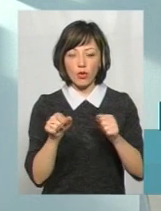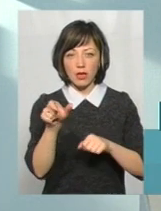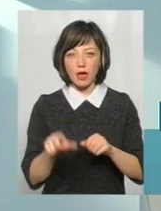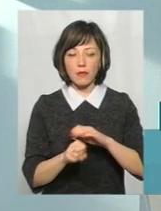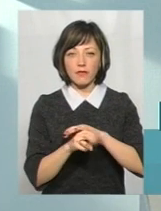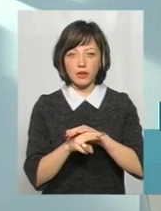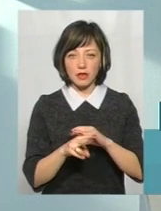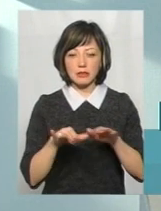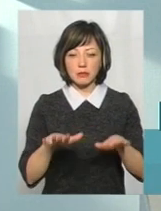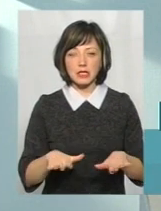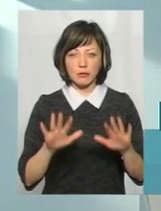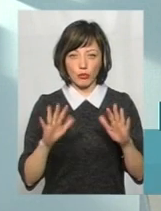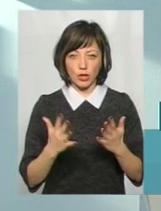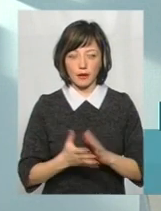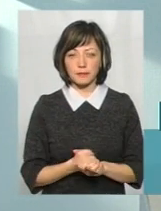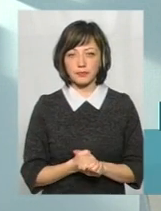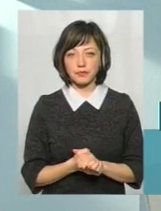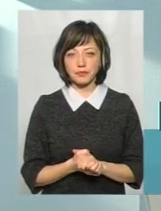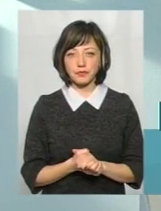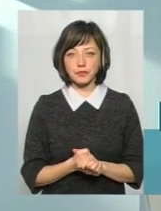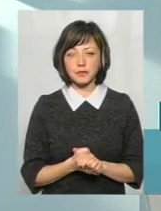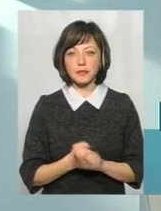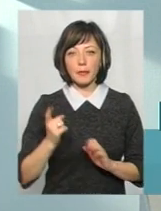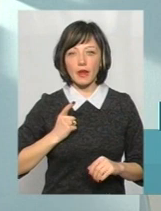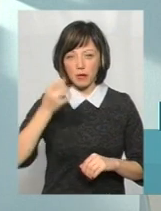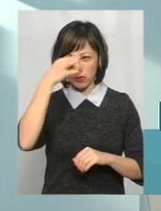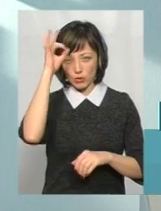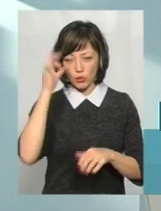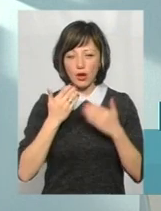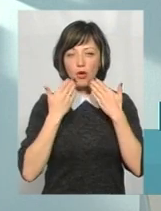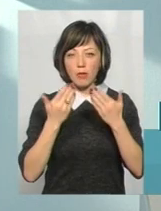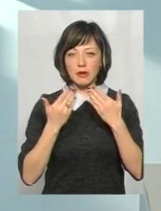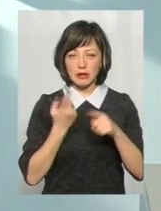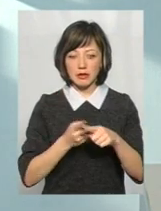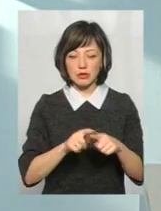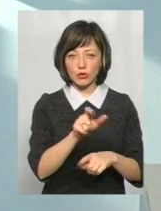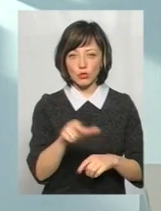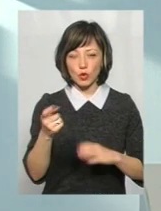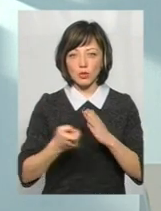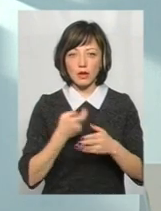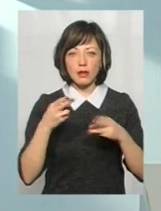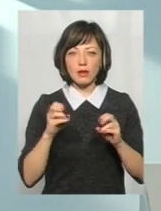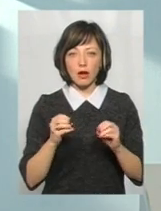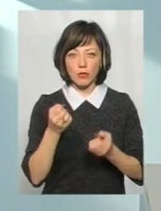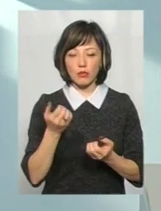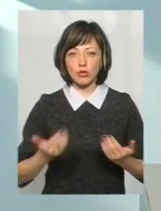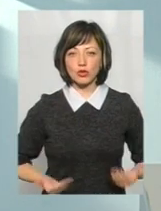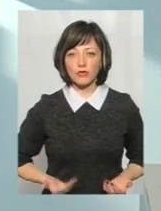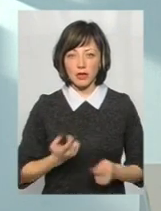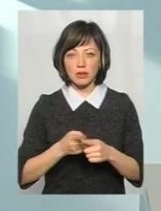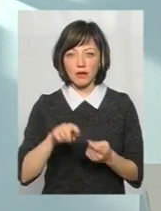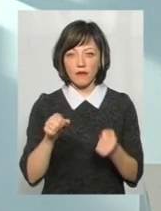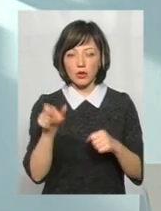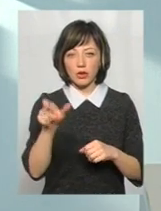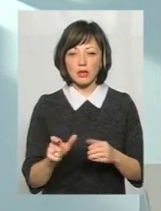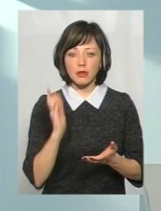втік з місця події. Патрульні опитали даних пасажирів, взнали, де проживає даний водій і направилися до